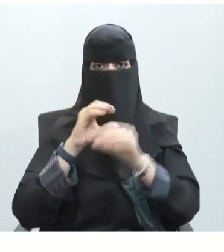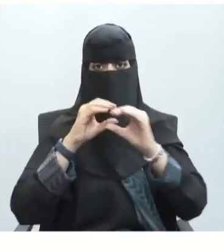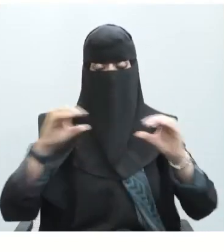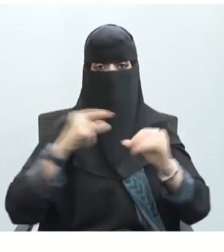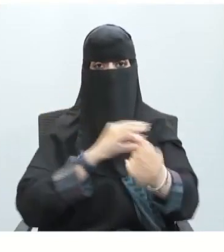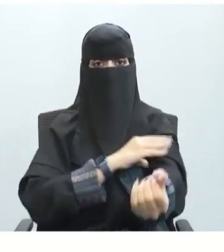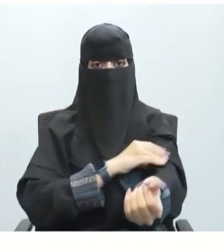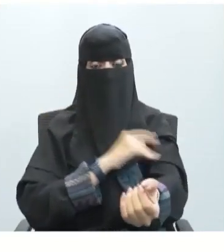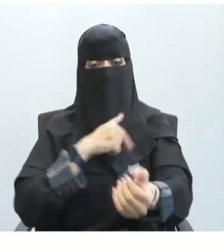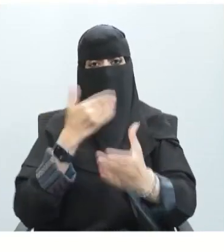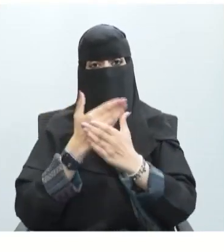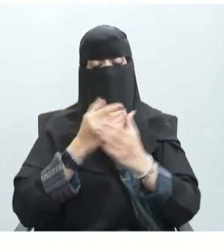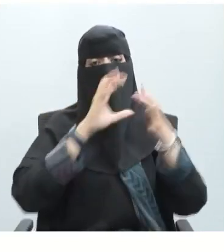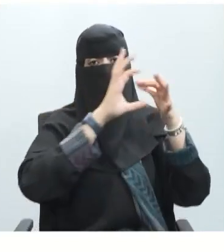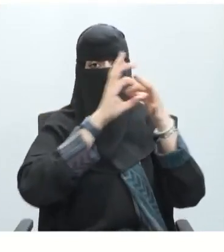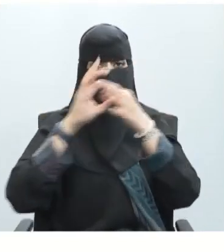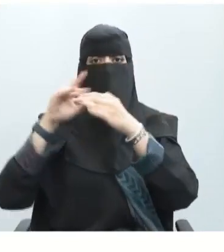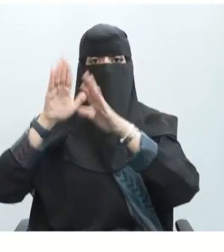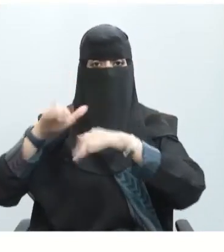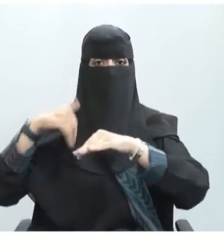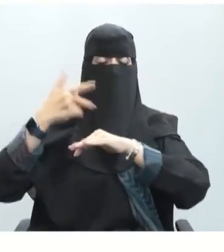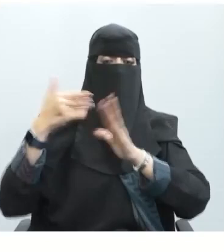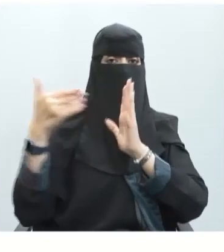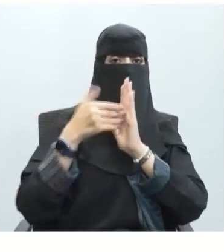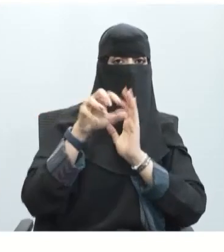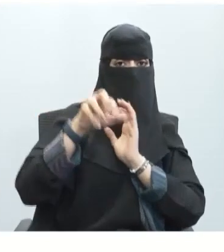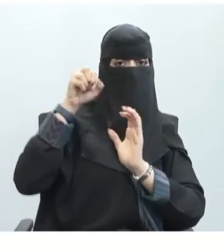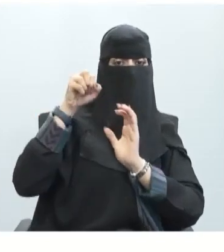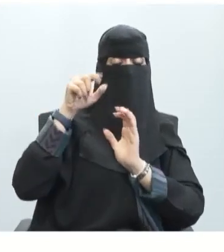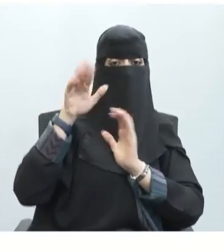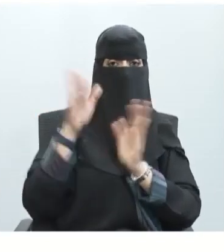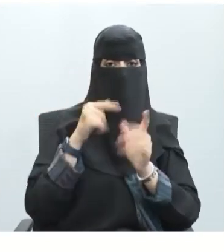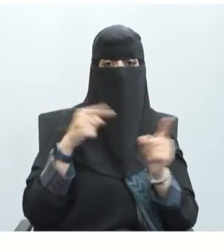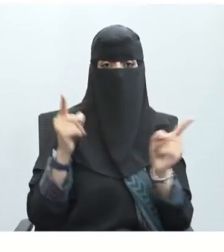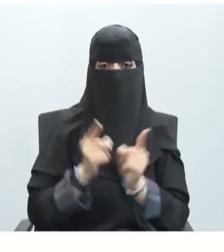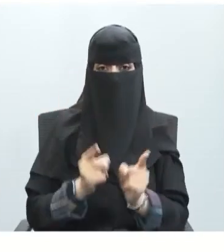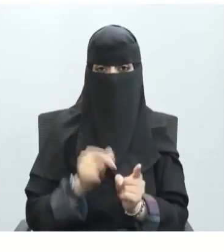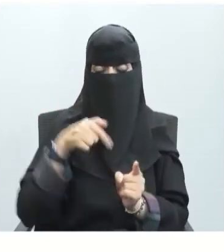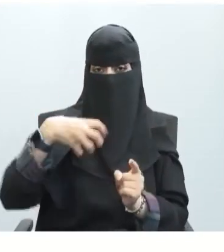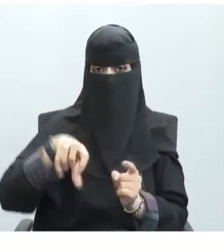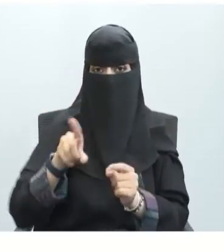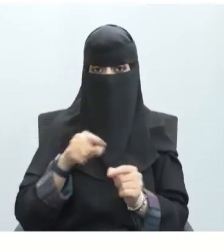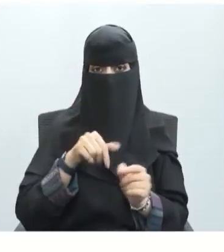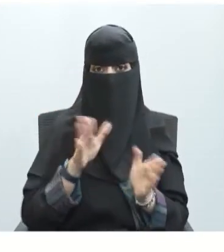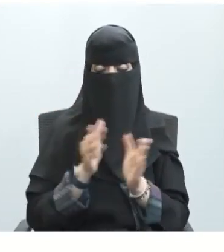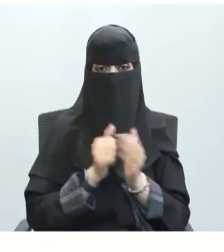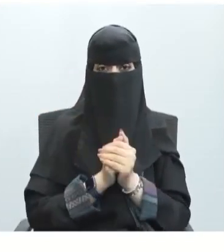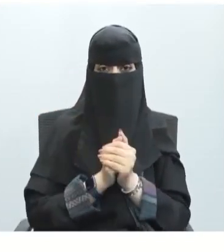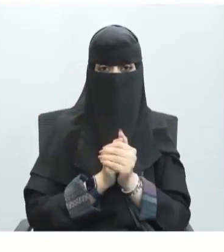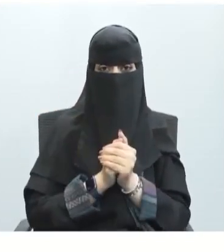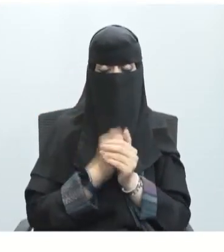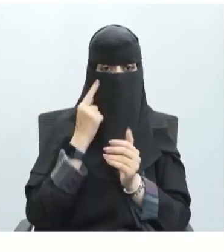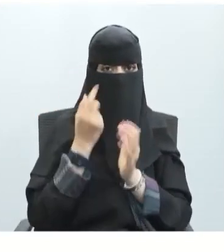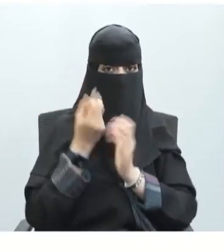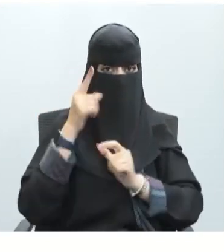العضلي ليسبب سلالة من الأحداث التي تؤدي إلى انكباط العضلة باختصار في هذه الجزئية لكي لا نسهل هذه